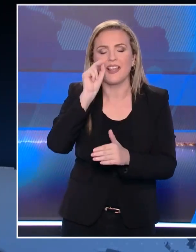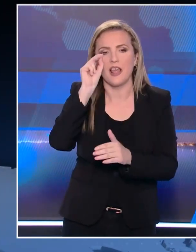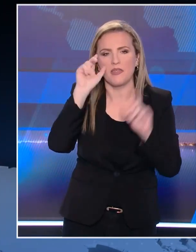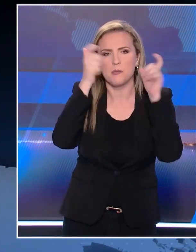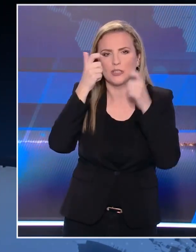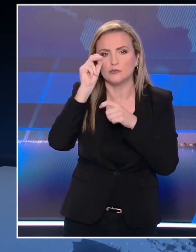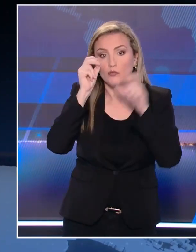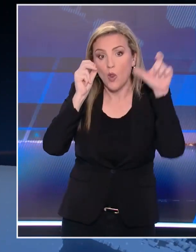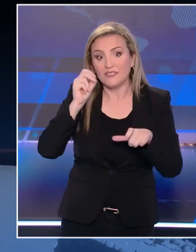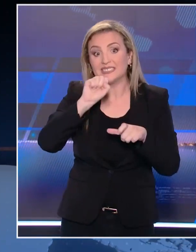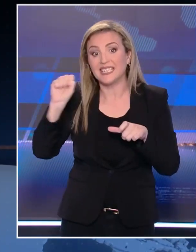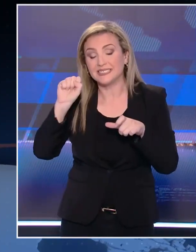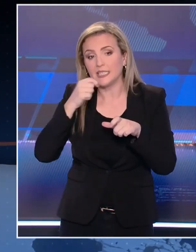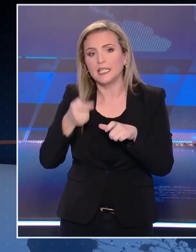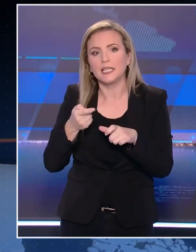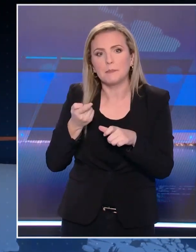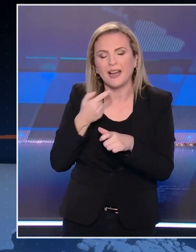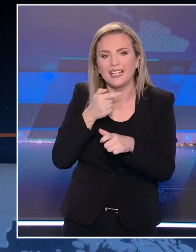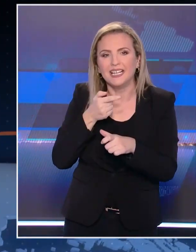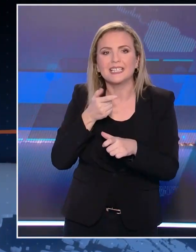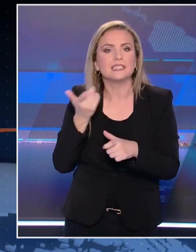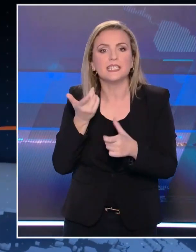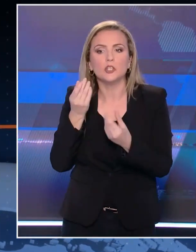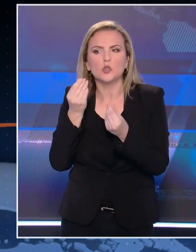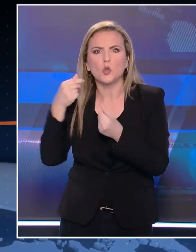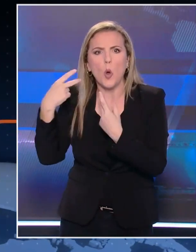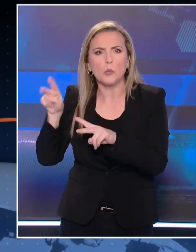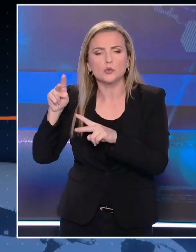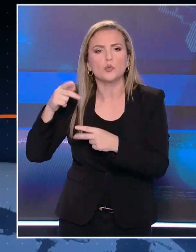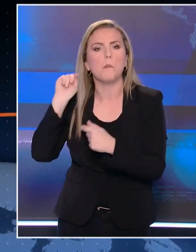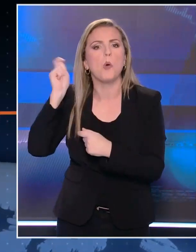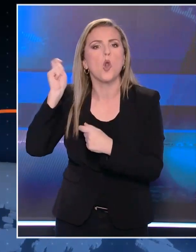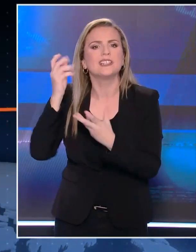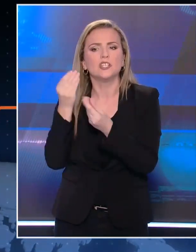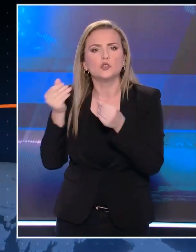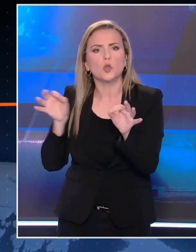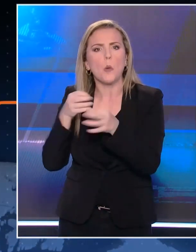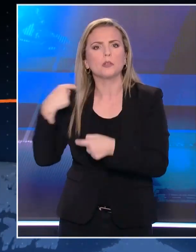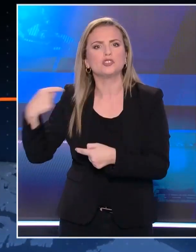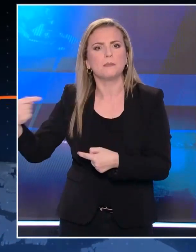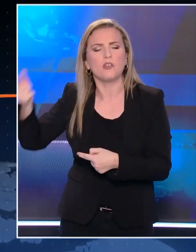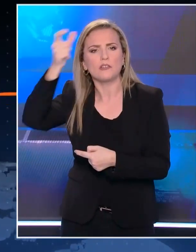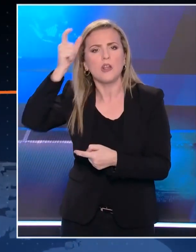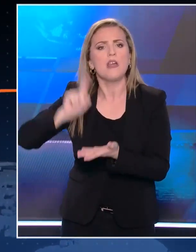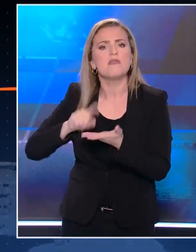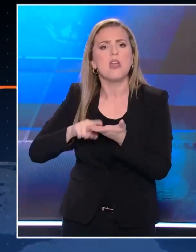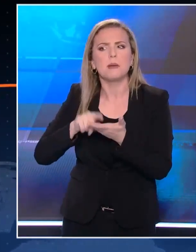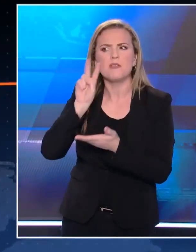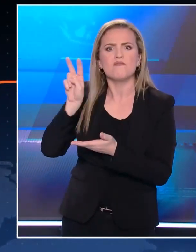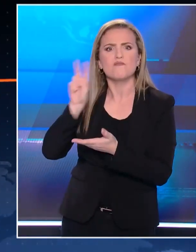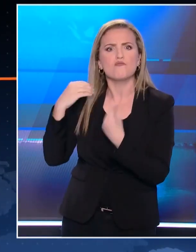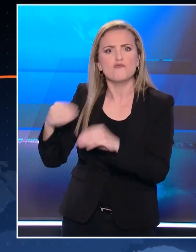Cicillini έβαλε στο στόχαστρο την αντισυμμαχική πολιτική της Τουρκίας υποστηρίζοντας πως μια τέτοια συμπεριφορά δεν πρέπει να επιβρεβευθεί με νέα F-16.